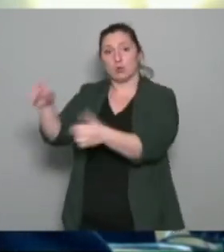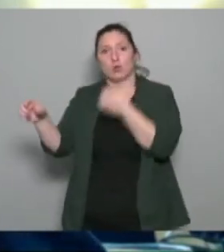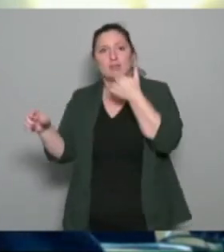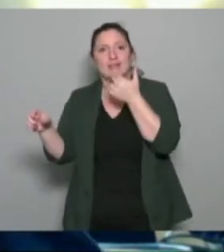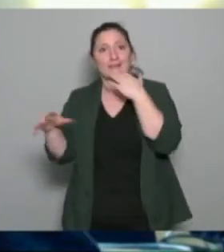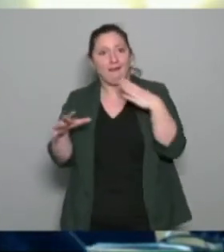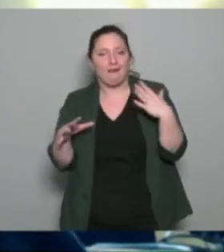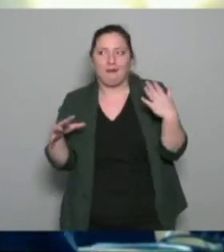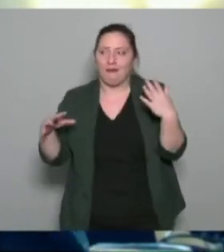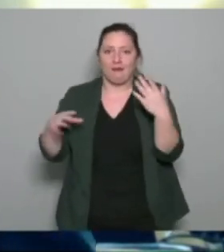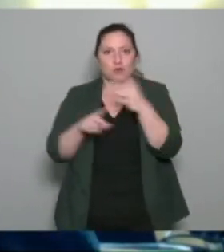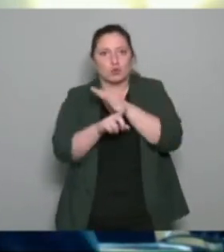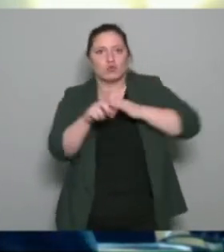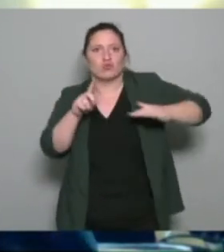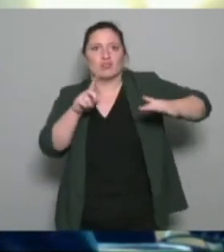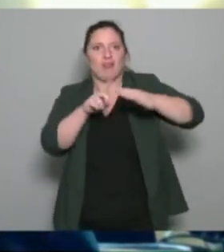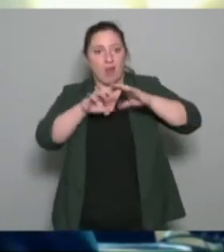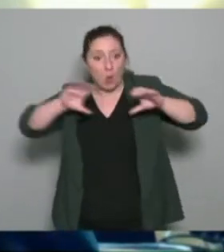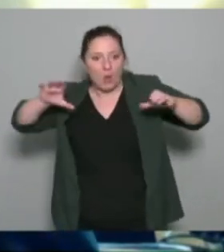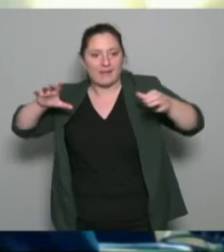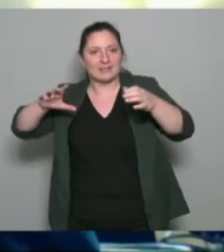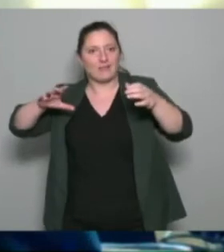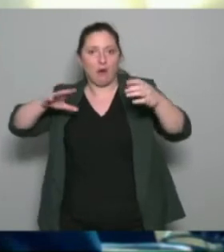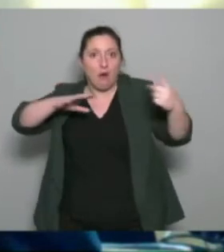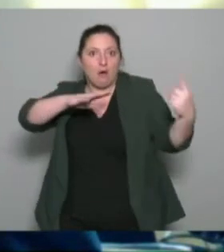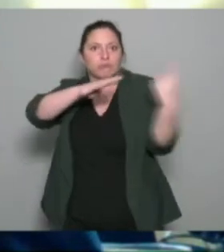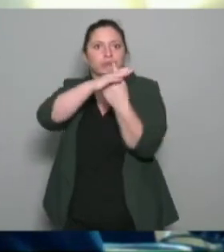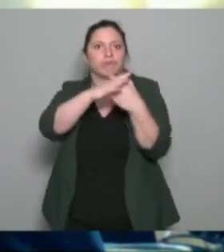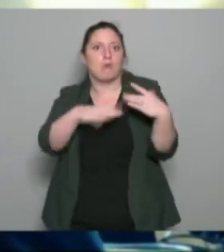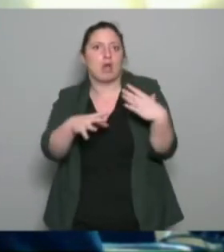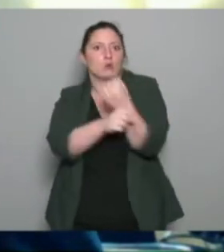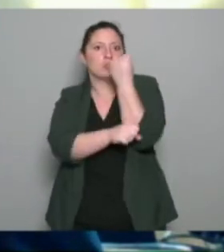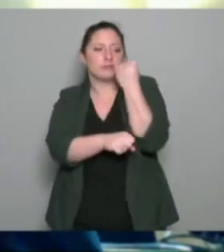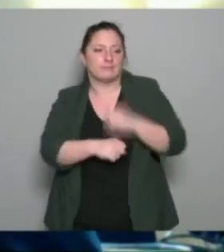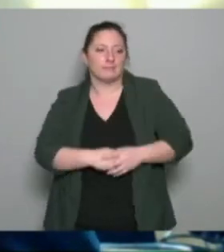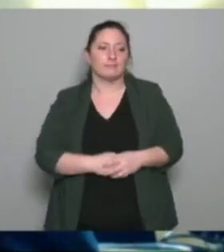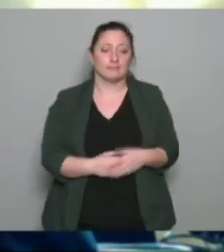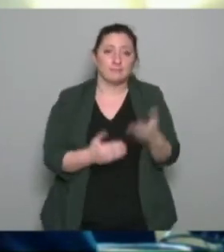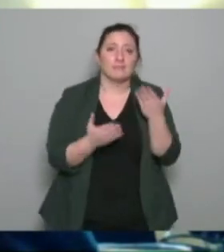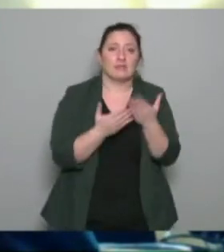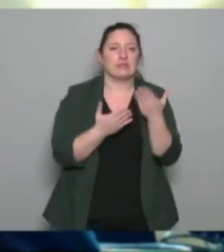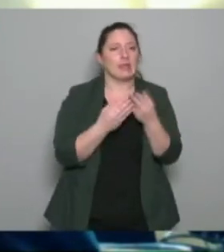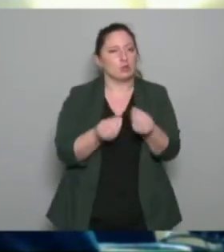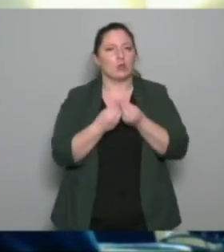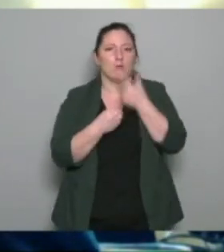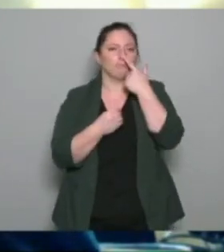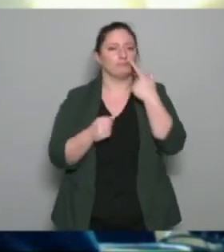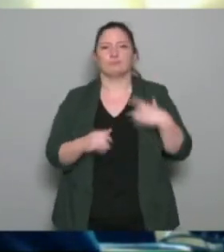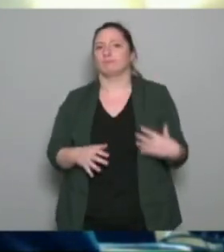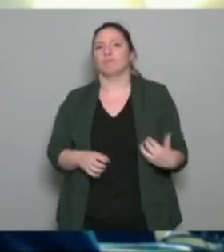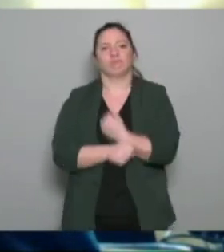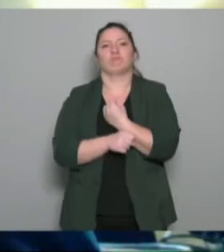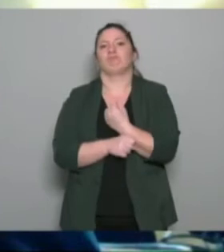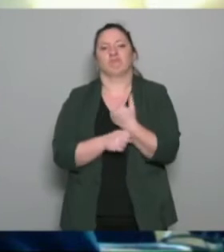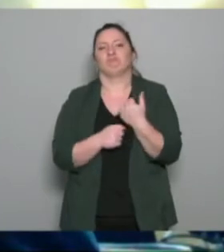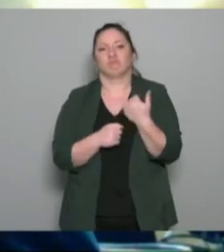un sens collectif à retrouver à s'insérer dans le collectif et ça pour nous c'est aussi une victoire c'est une victoire